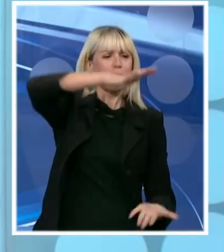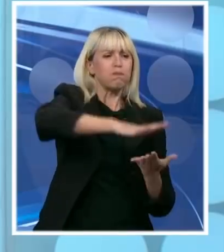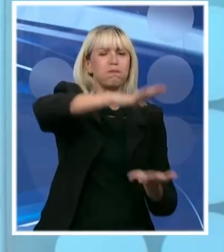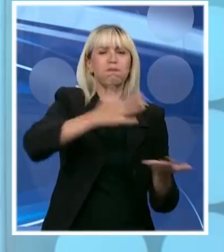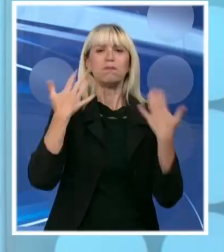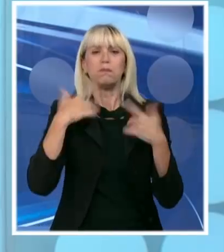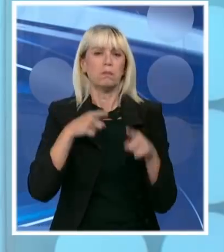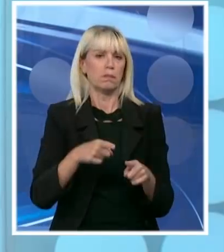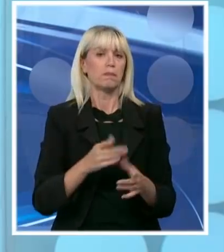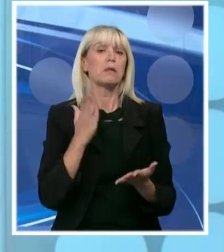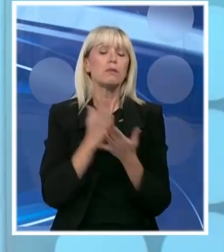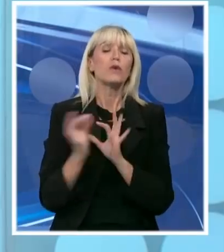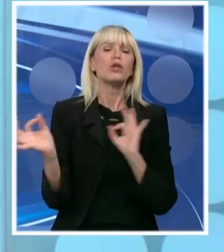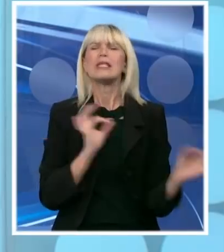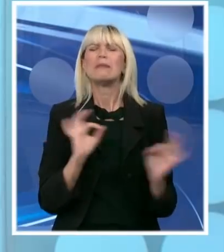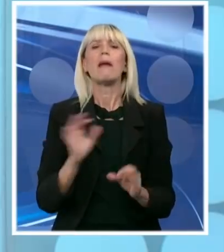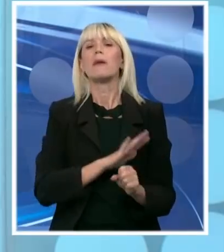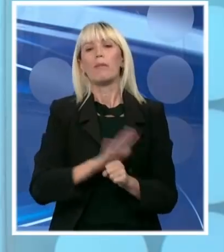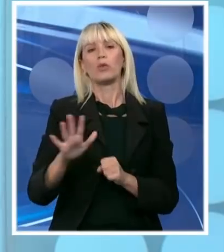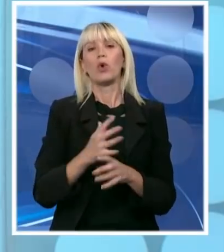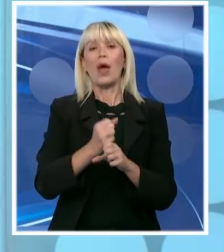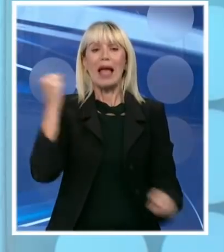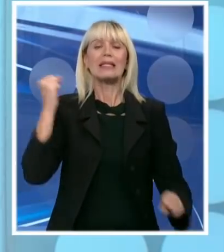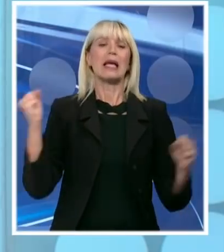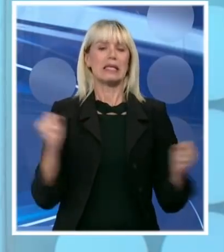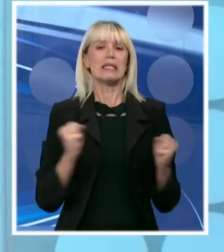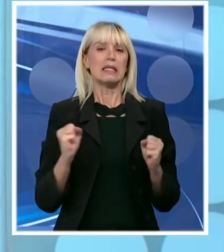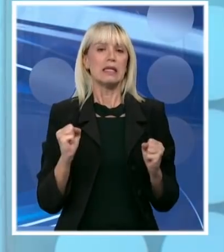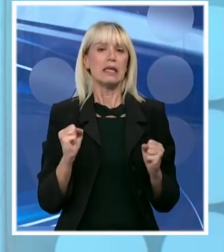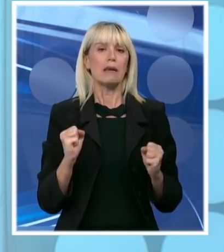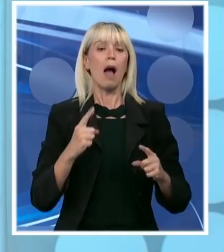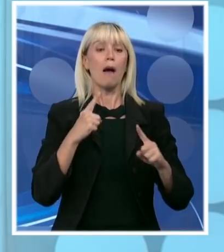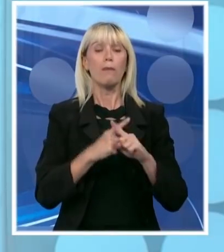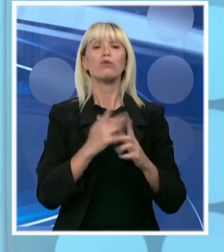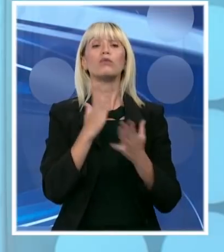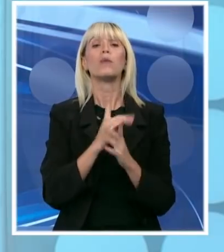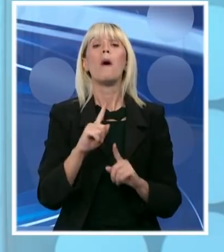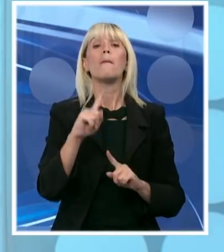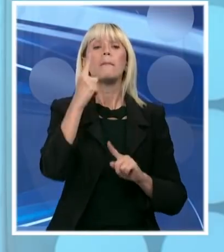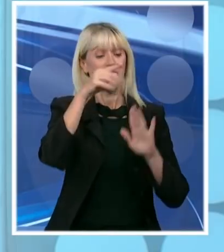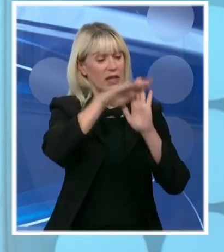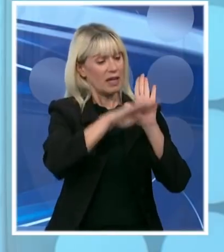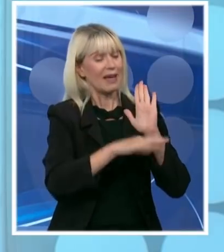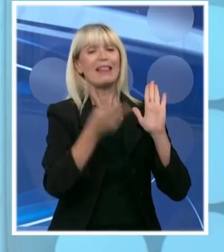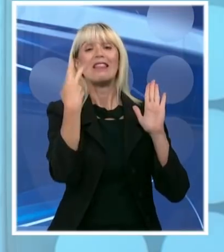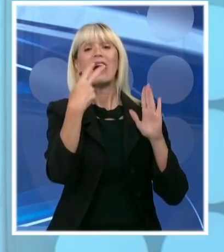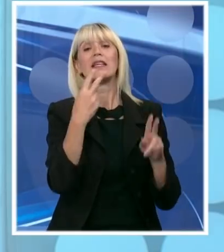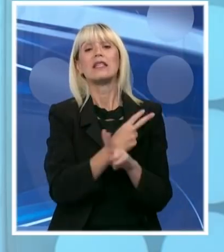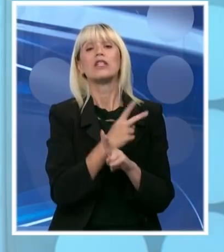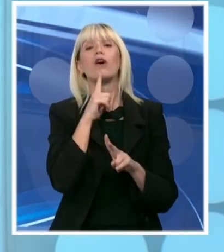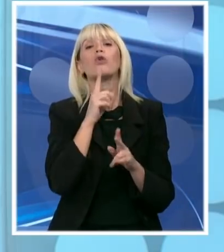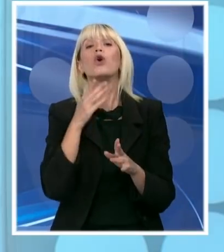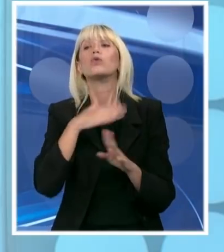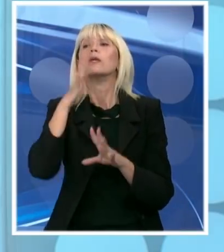apsolutno spremni za jesen i zimu. Prije tome ćemo se truditi da budemo jedna od zemalja prvih 20 u svetu koje će pokušati da dobiju tu